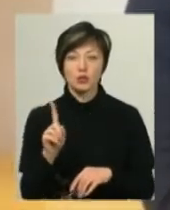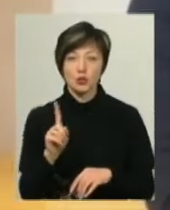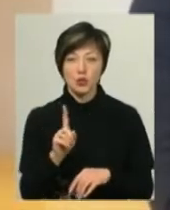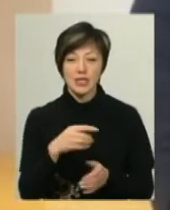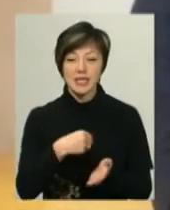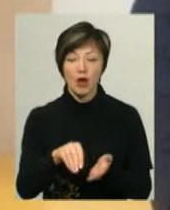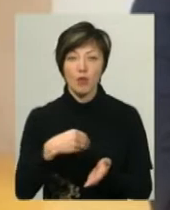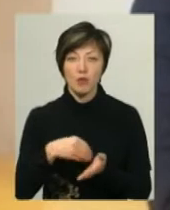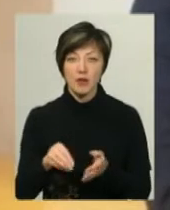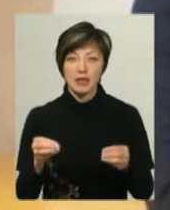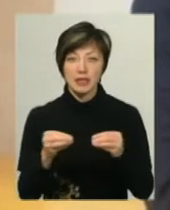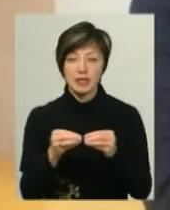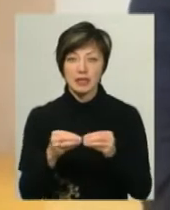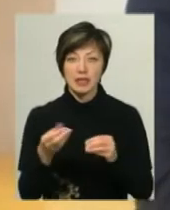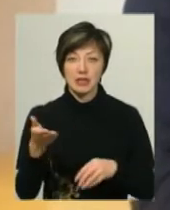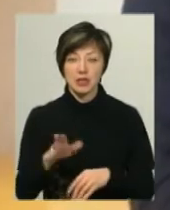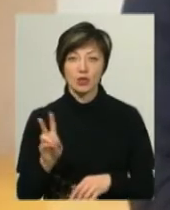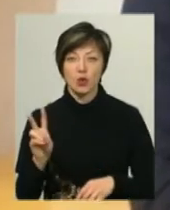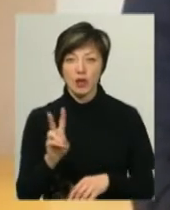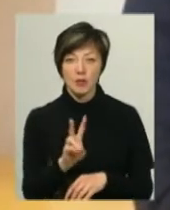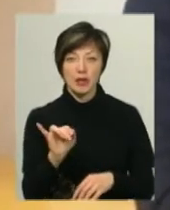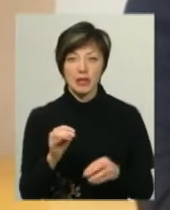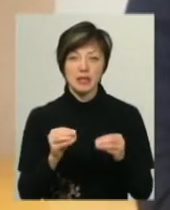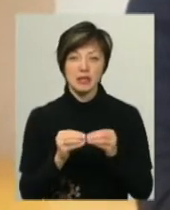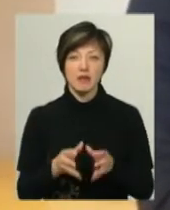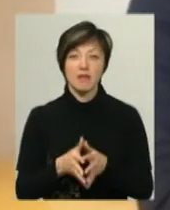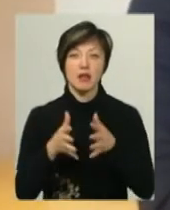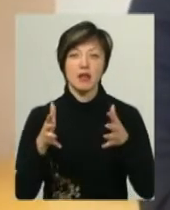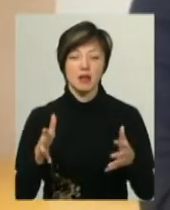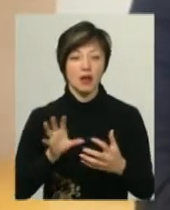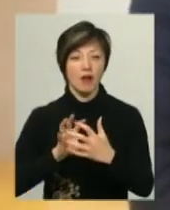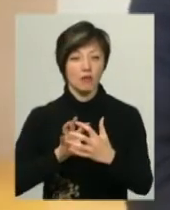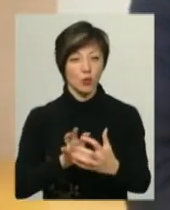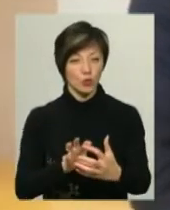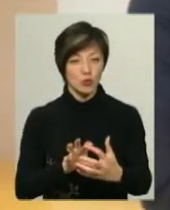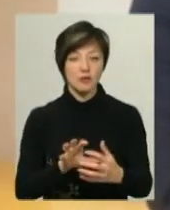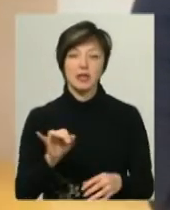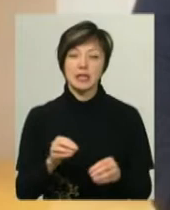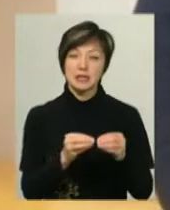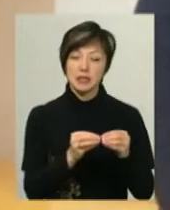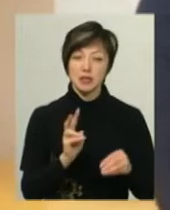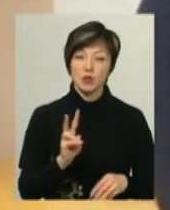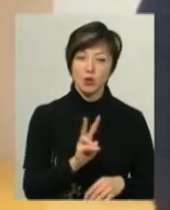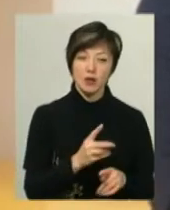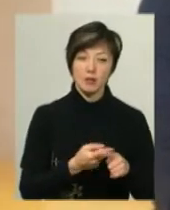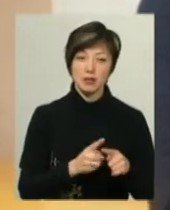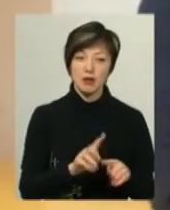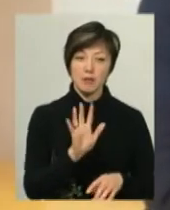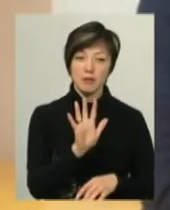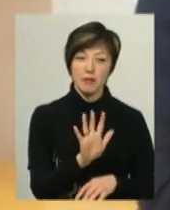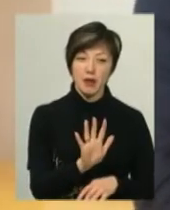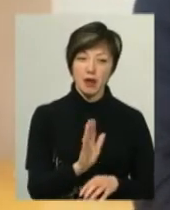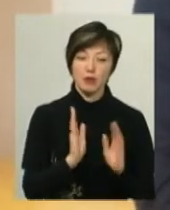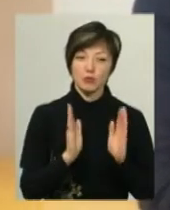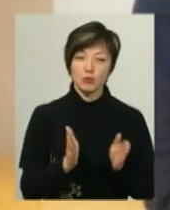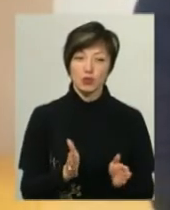закупівлі 10 тролейбусів і 10 великогабаритних автобусів. Із 10 тролейбусів – це 5 тролейбусів, які